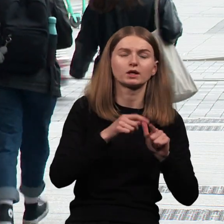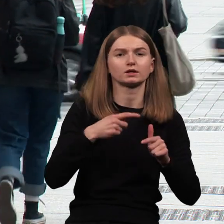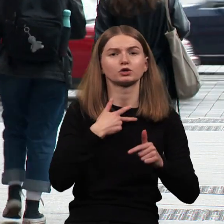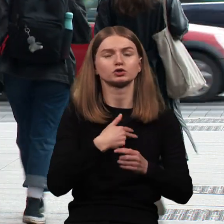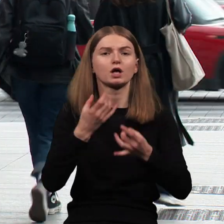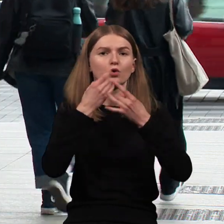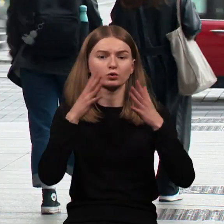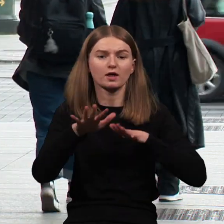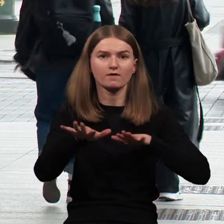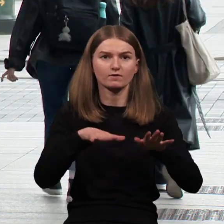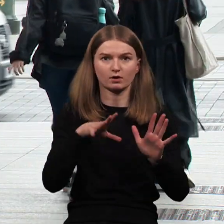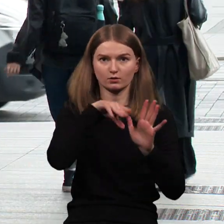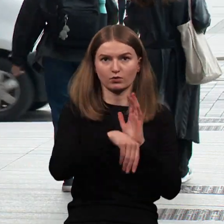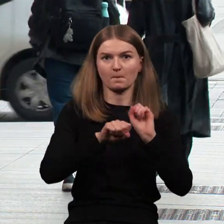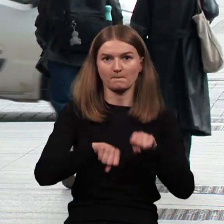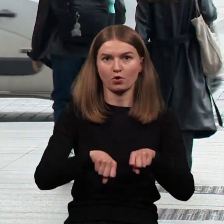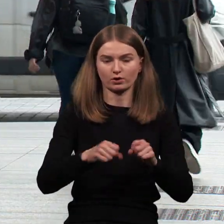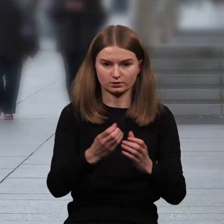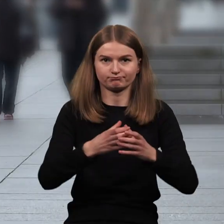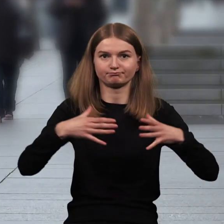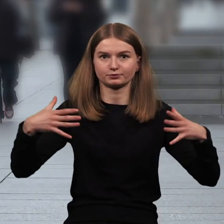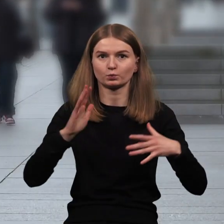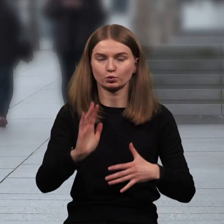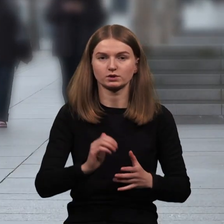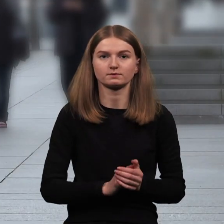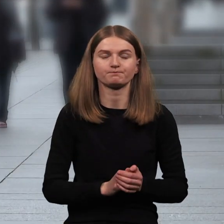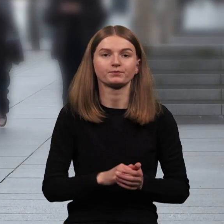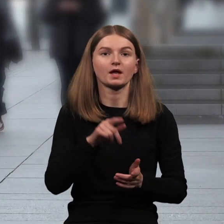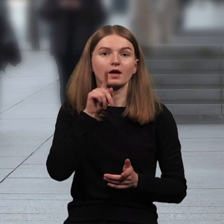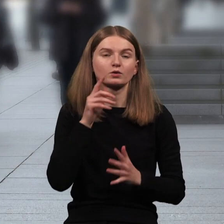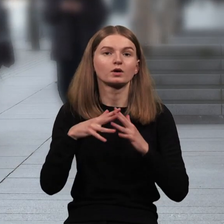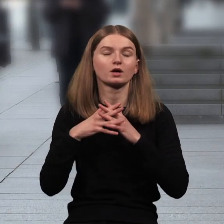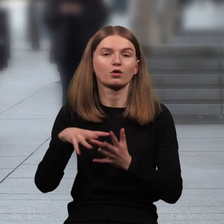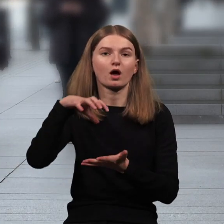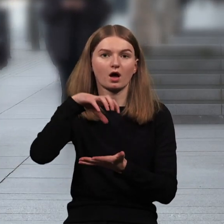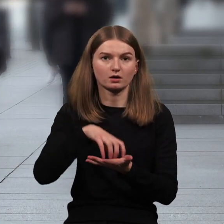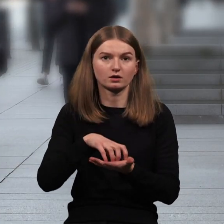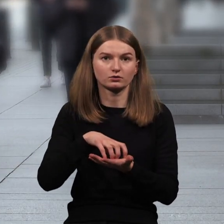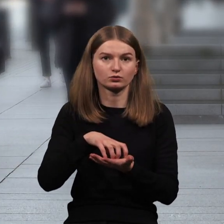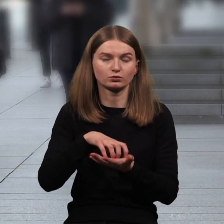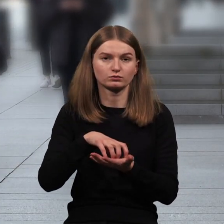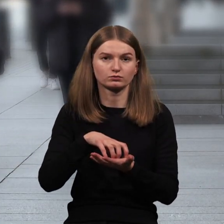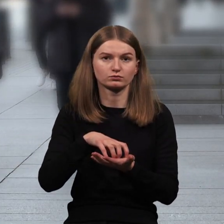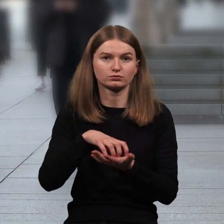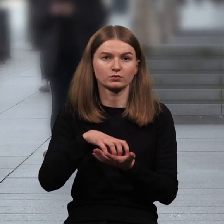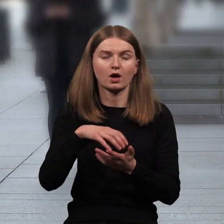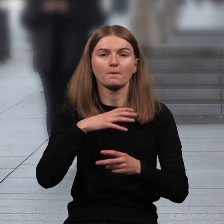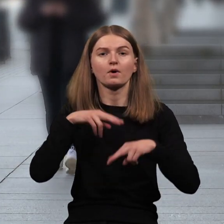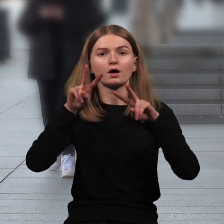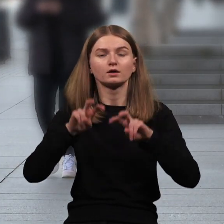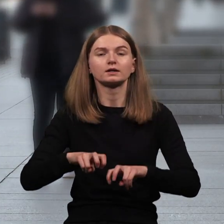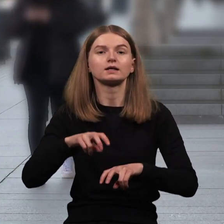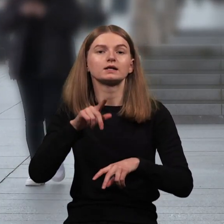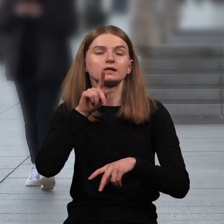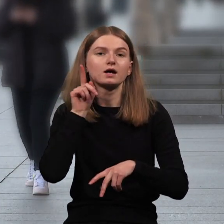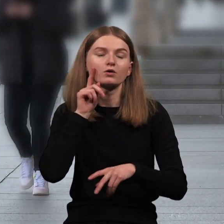paskatintų, kuo didesnį jau įsitraukimą. Jaunimo reikalų agentūros, analizavusios jaunimo dalyvavimo situaciją